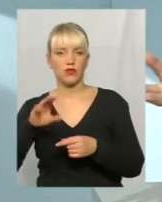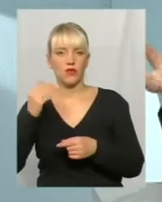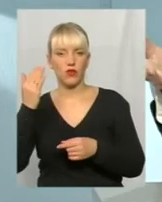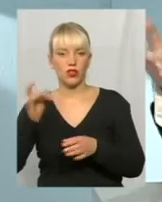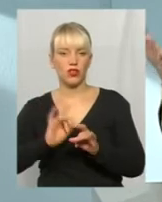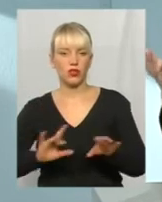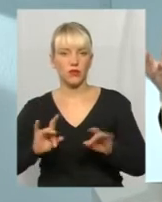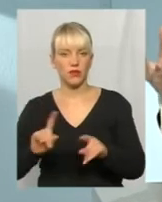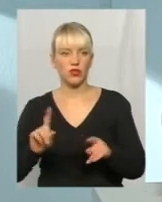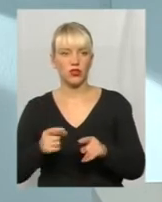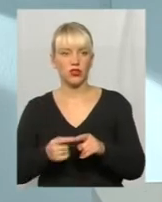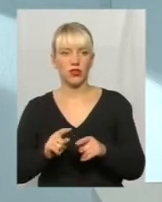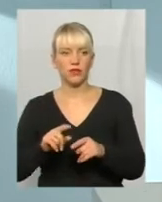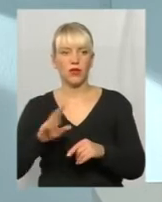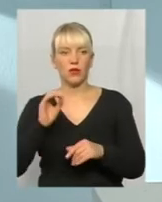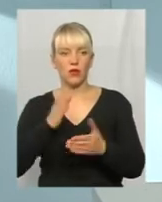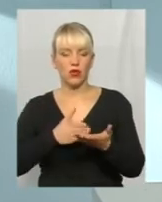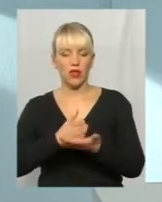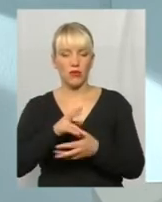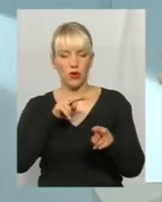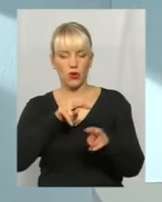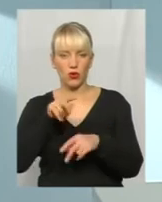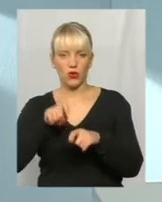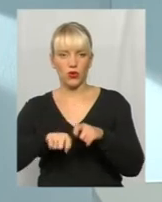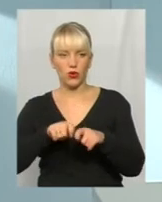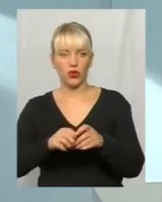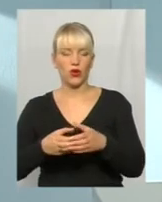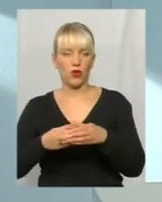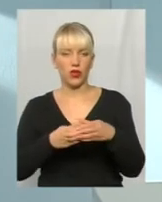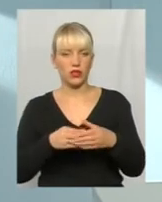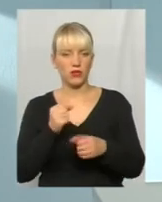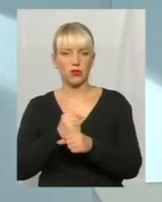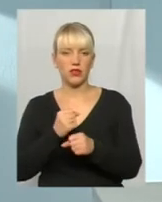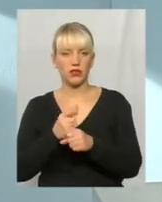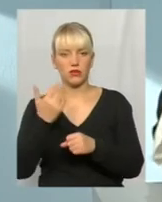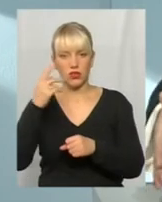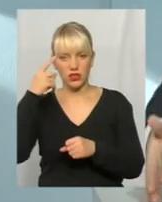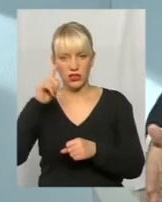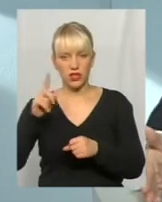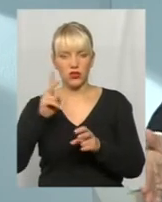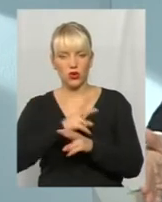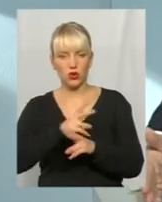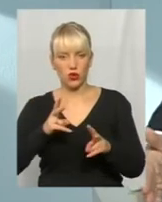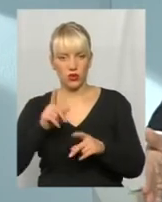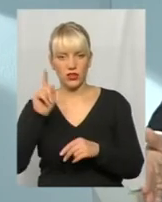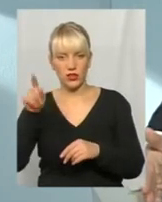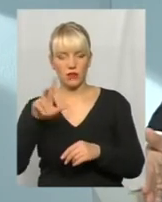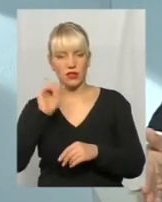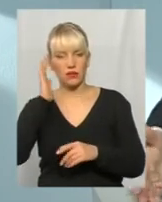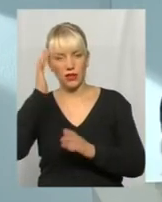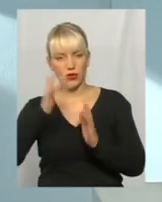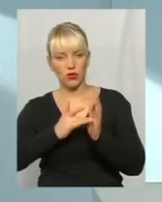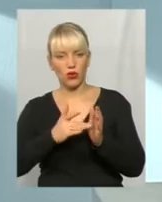власне, кажучи, якраз по напрямку нагляду контролю колективно працюють. Вони знають, що якщо хтось там з метою